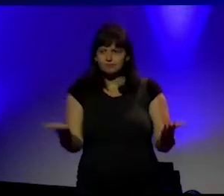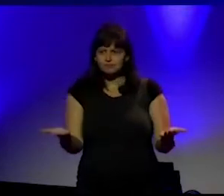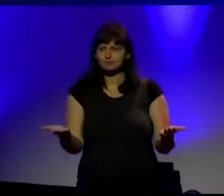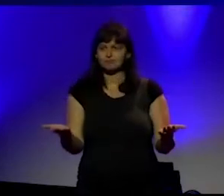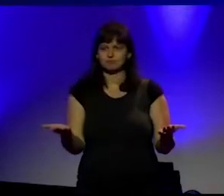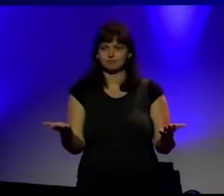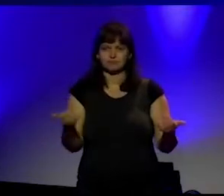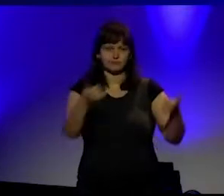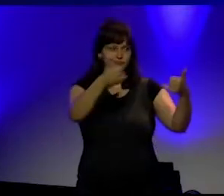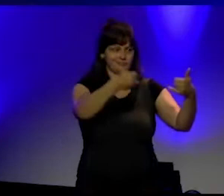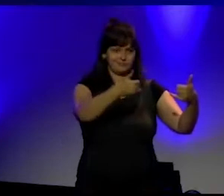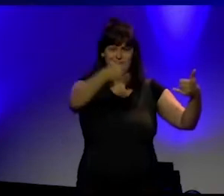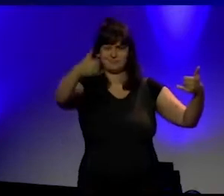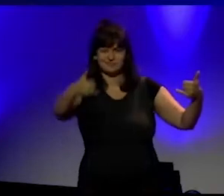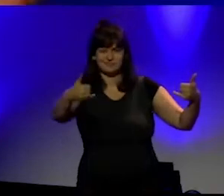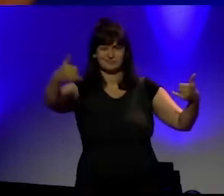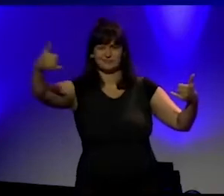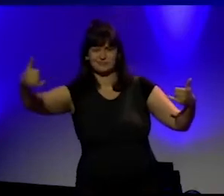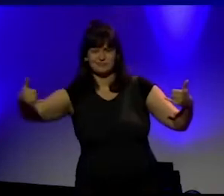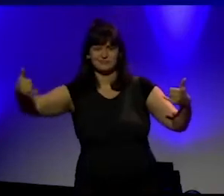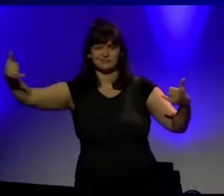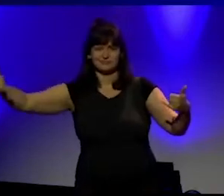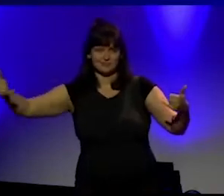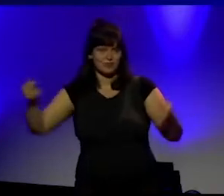We houden afstand, omdat dat moet.